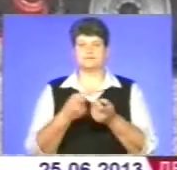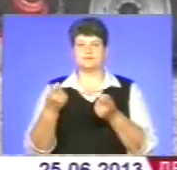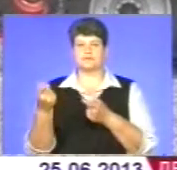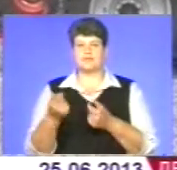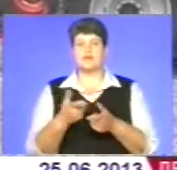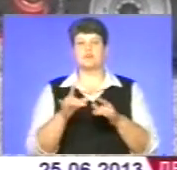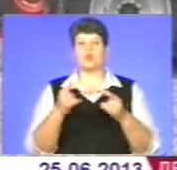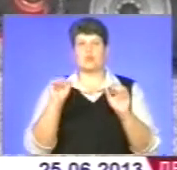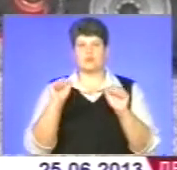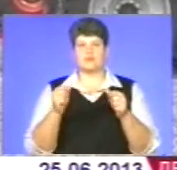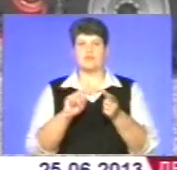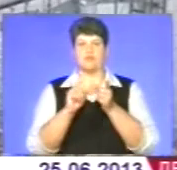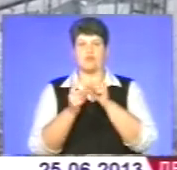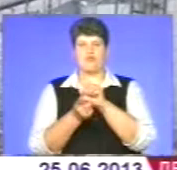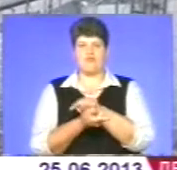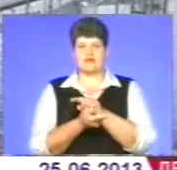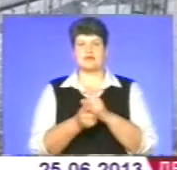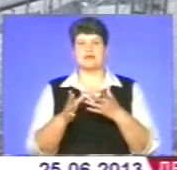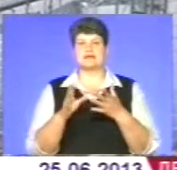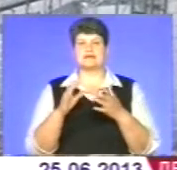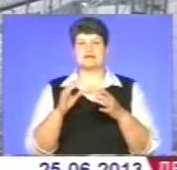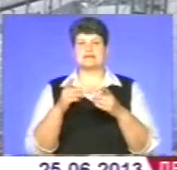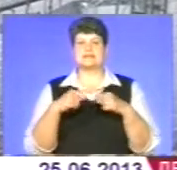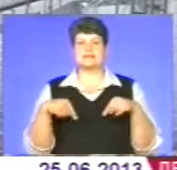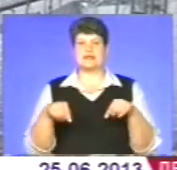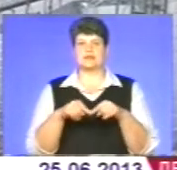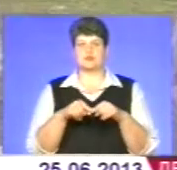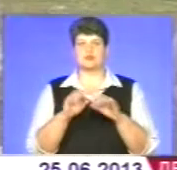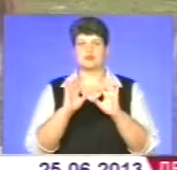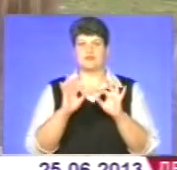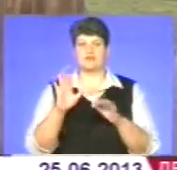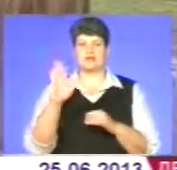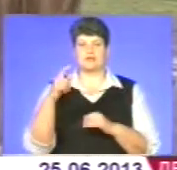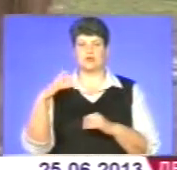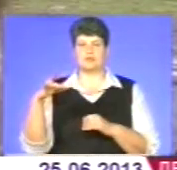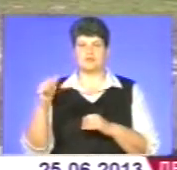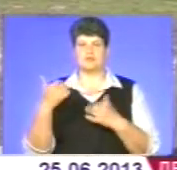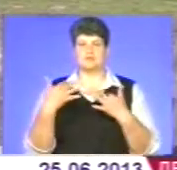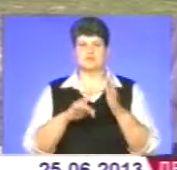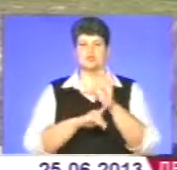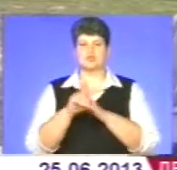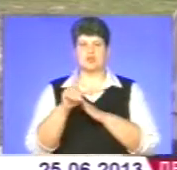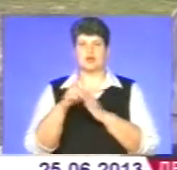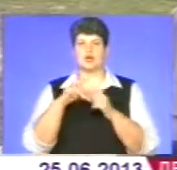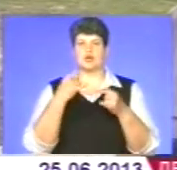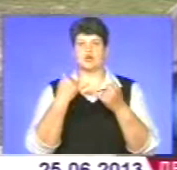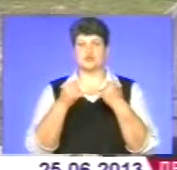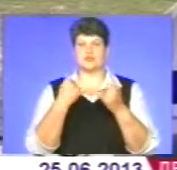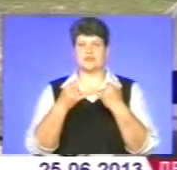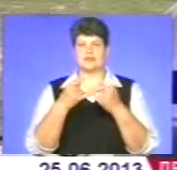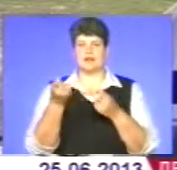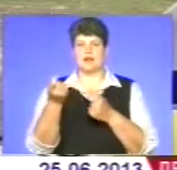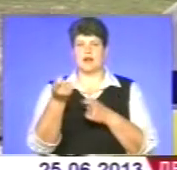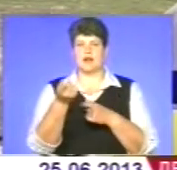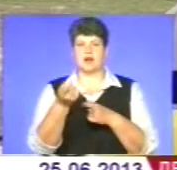реформування аграрного сектору розповів керівник краю Валентин Хоптян. Вже починають жовтіти хліба, особливо цього зима